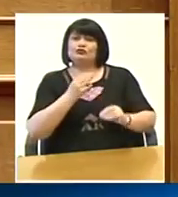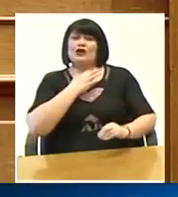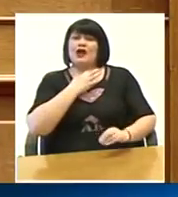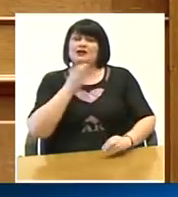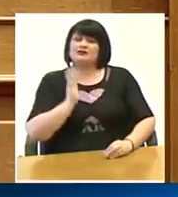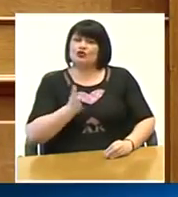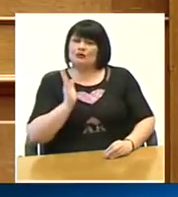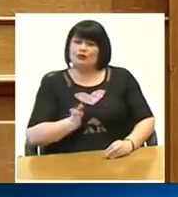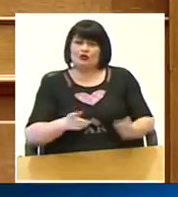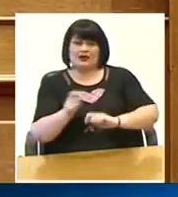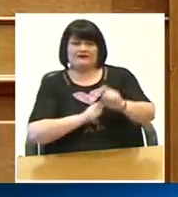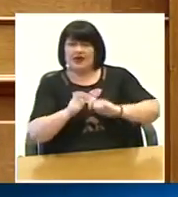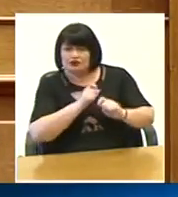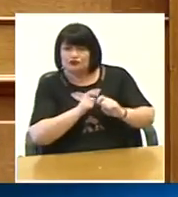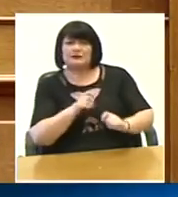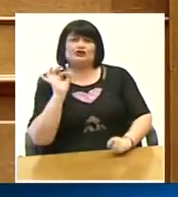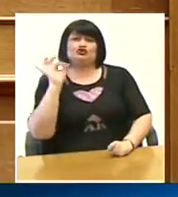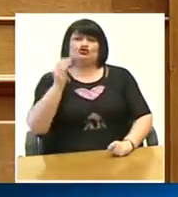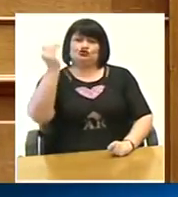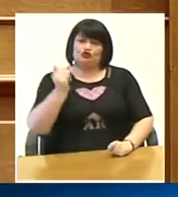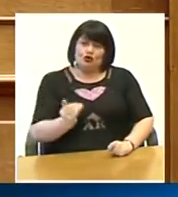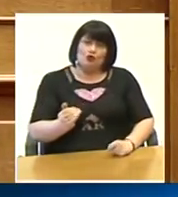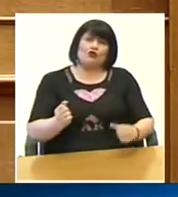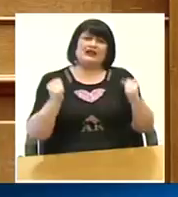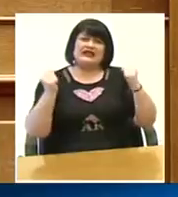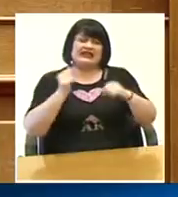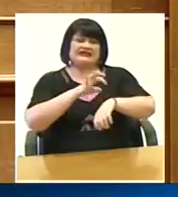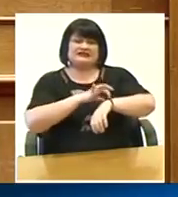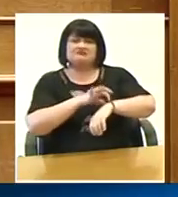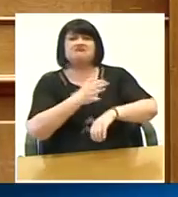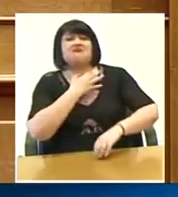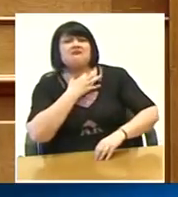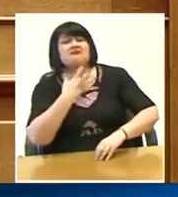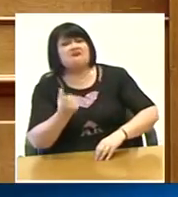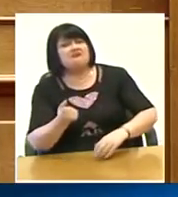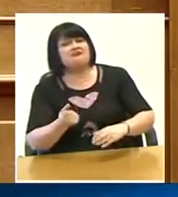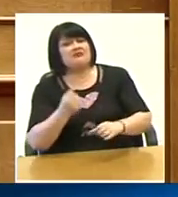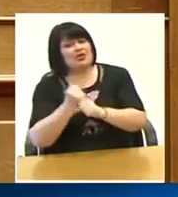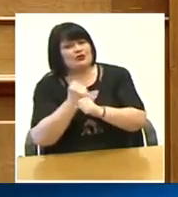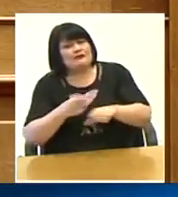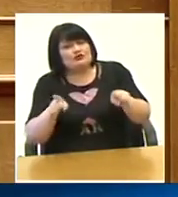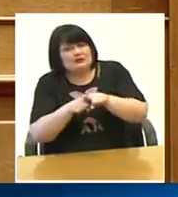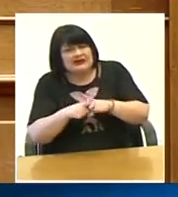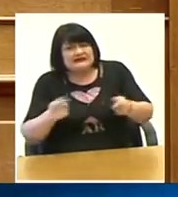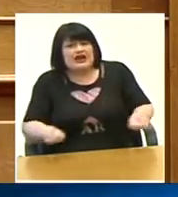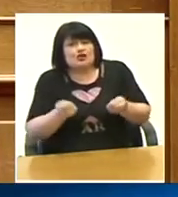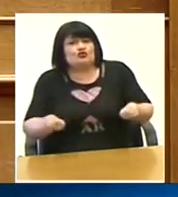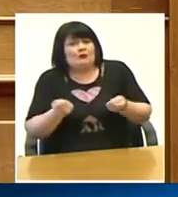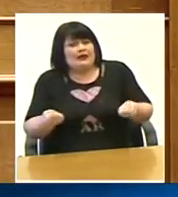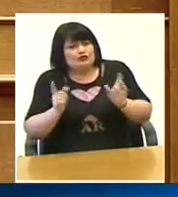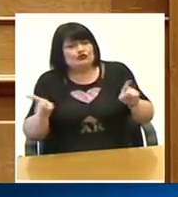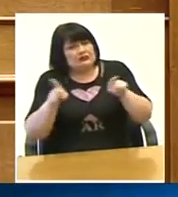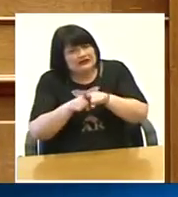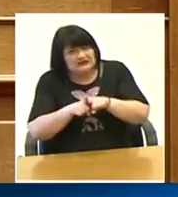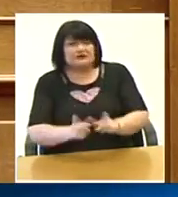οροκτήρωση της τοποδέτησης αυτής ανάγκες υγειονομικές των ασθενών θα το δουλέψουμε με τους εργαζόμενους του συστήματος γιατί